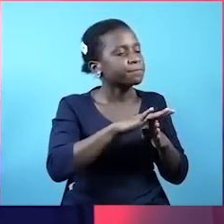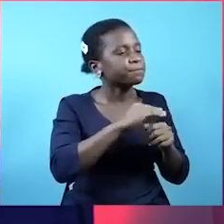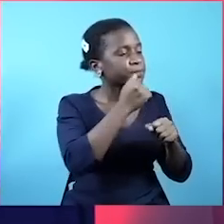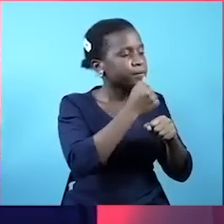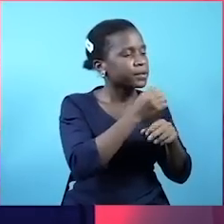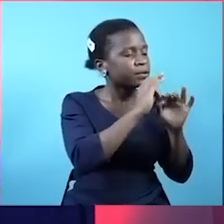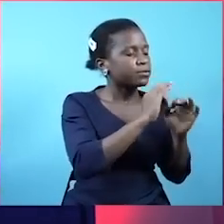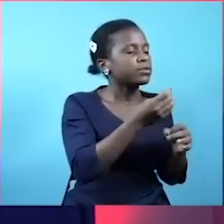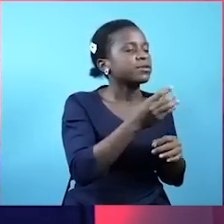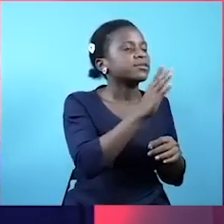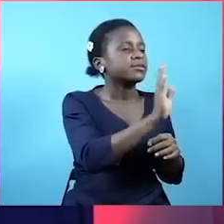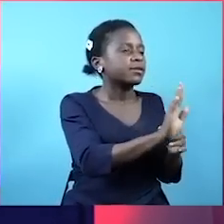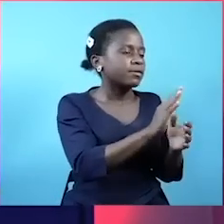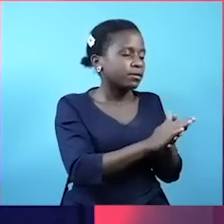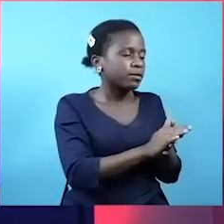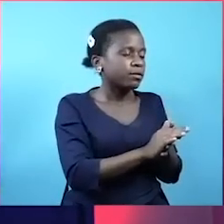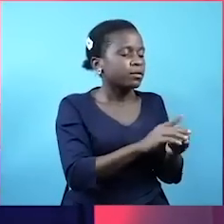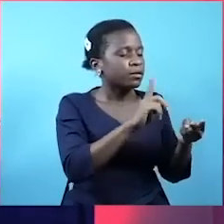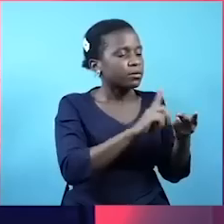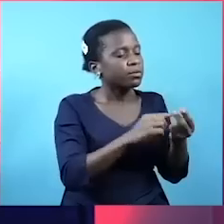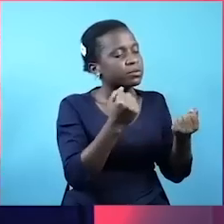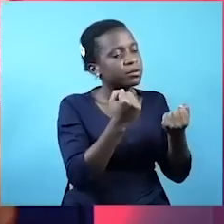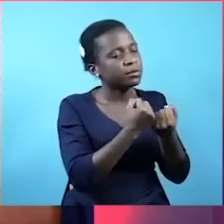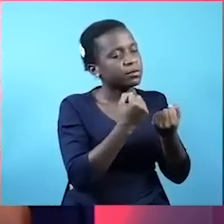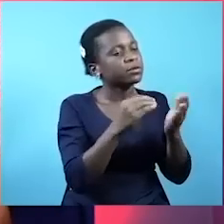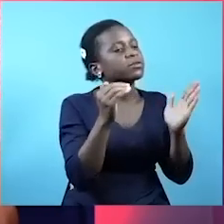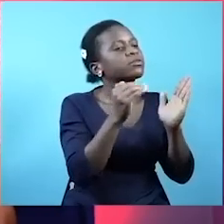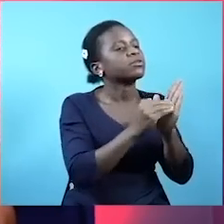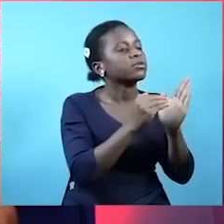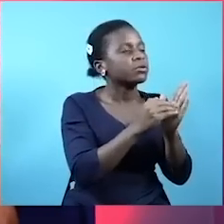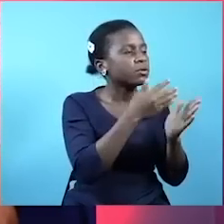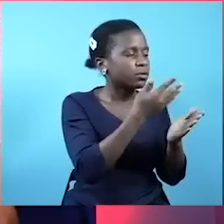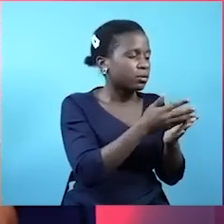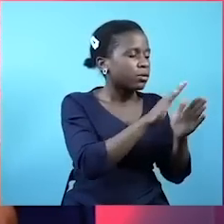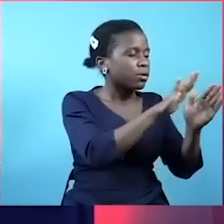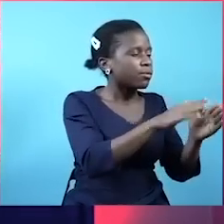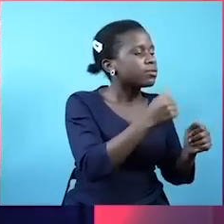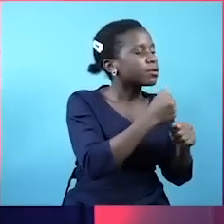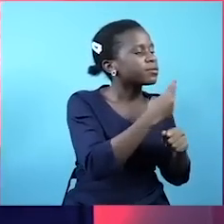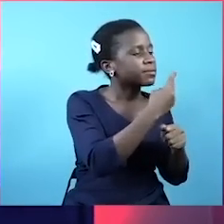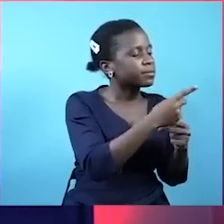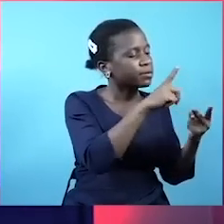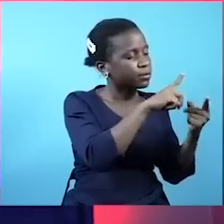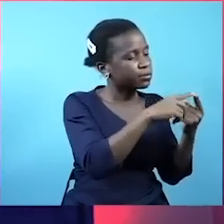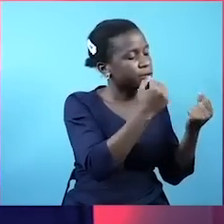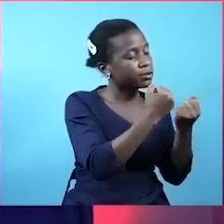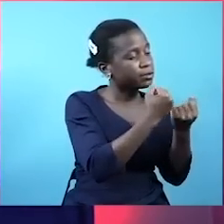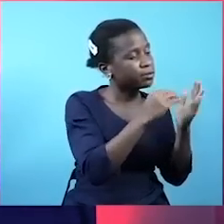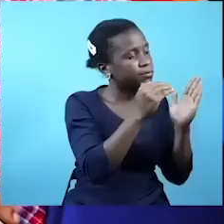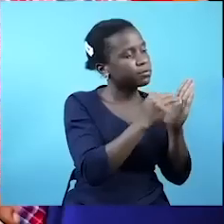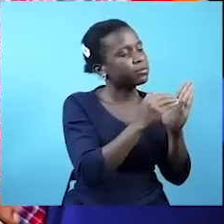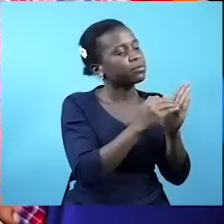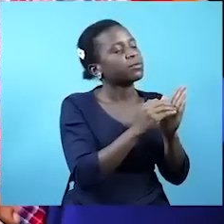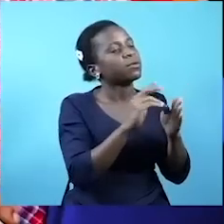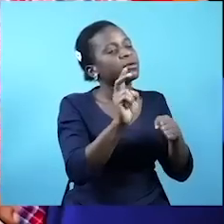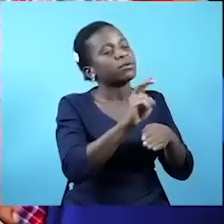zimefanywa. Kazi vizuri. Iyo ya kwanza. Yapili ni kutunga sheria. Kwa mbunge bezika arena kazi hizi. Duniana. Kutunga sheria. Na